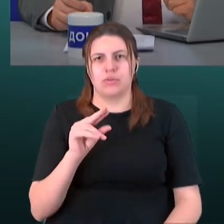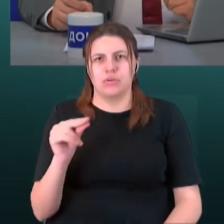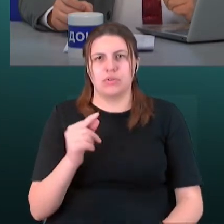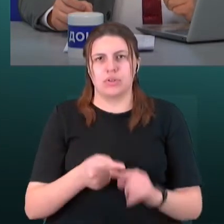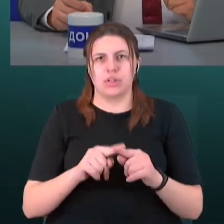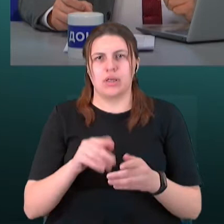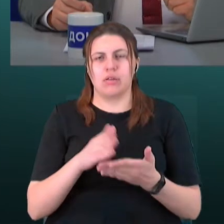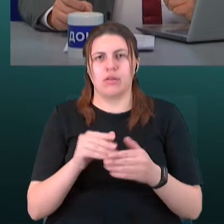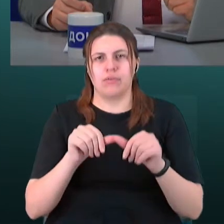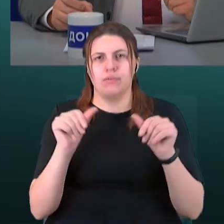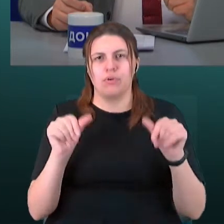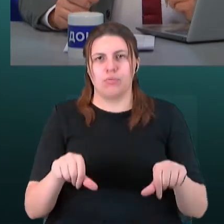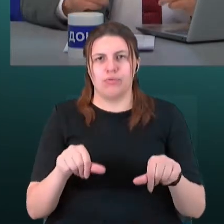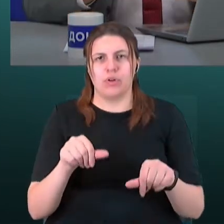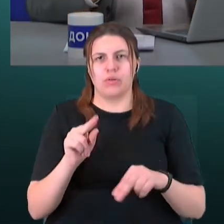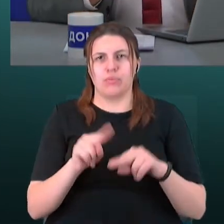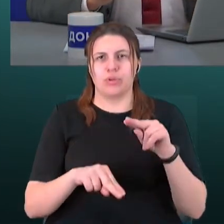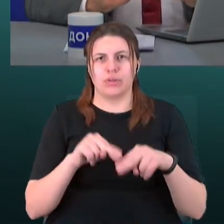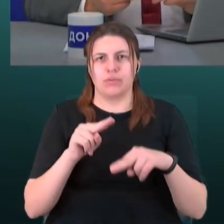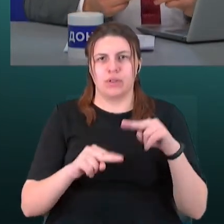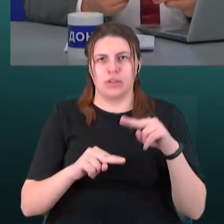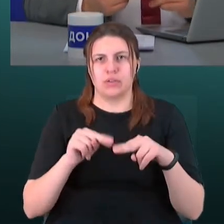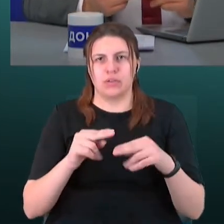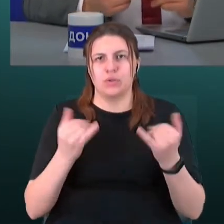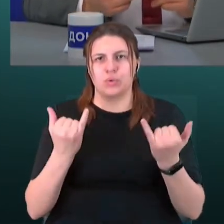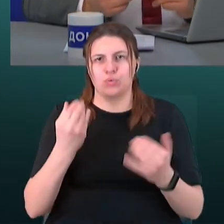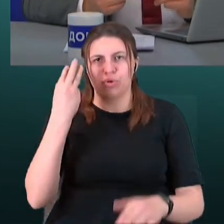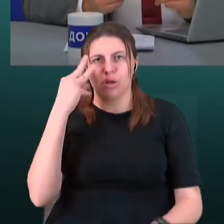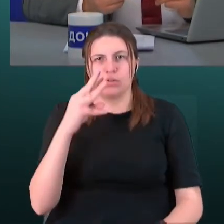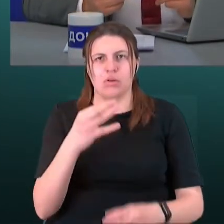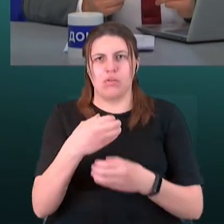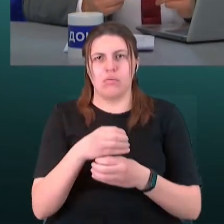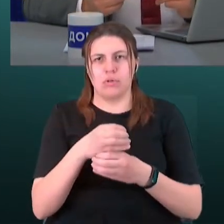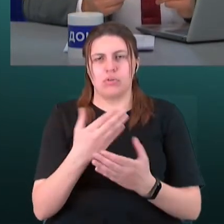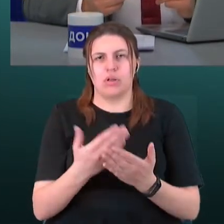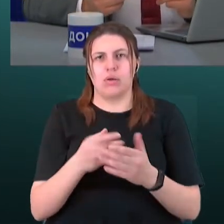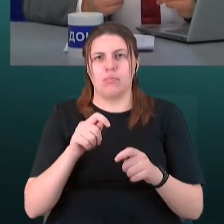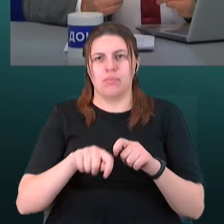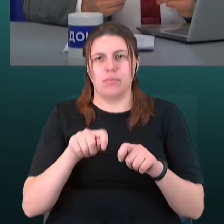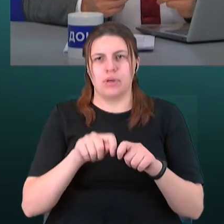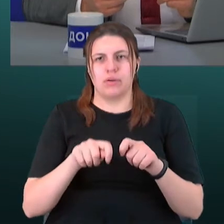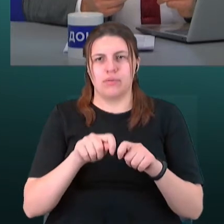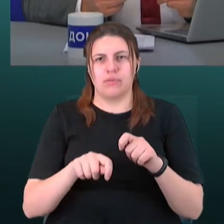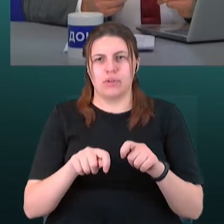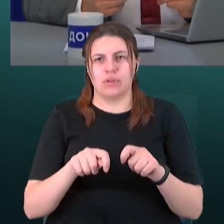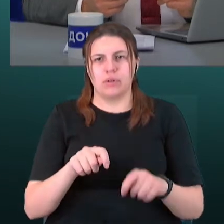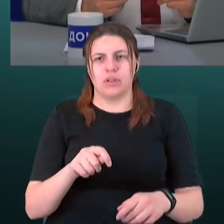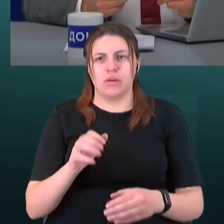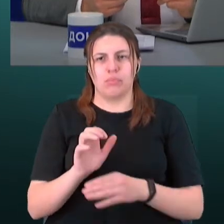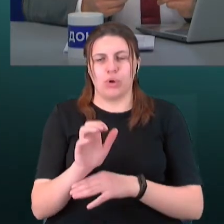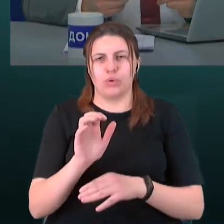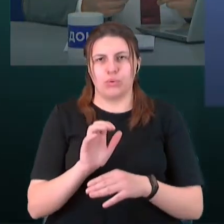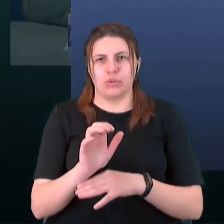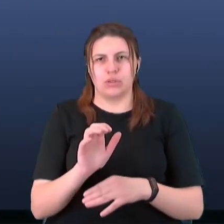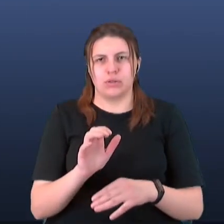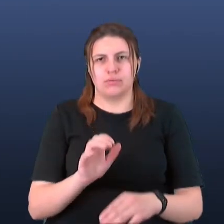будівництво сучасної лабораторії для перевірки сільської продукції. Тобто, мовить і про поринництво, і про